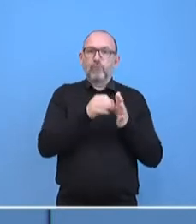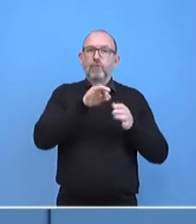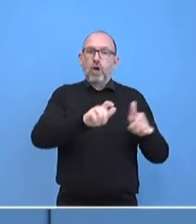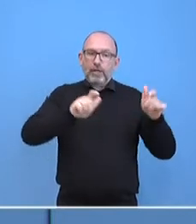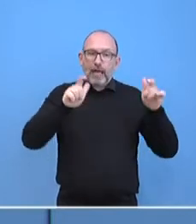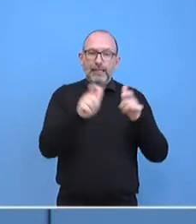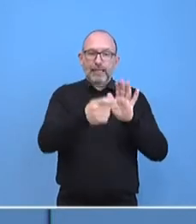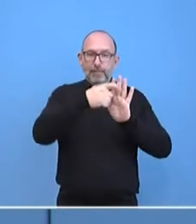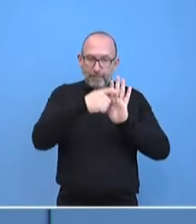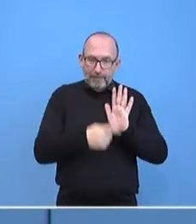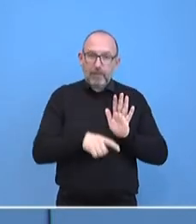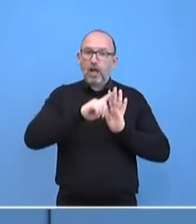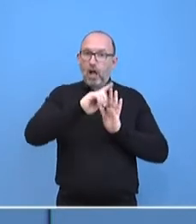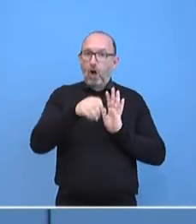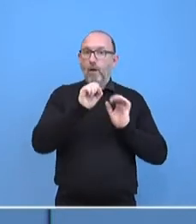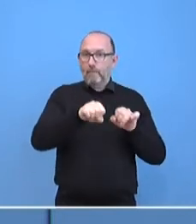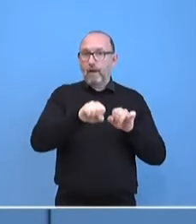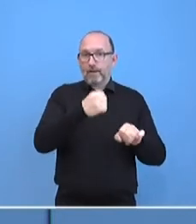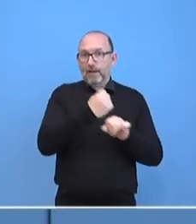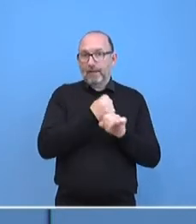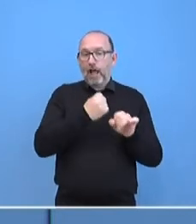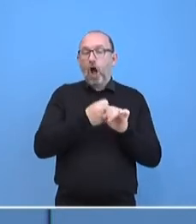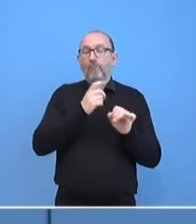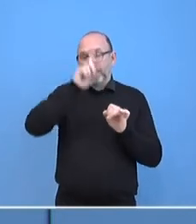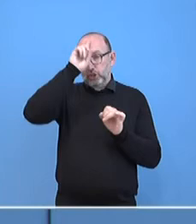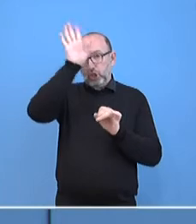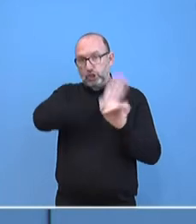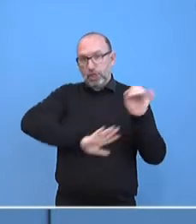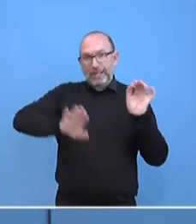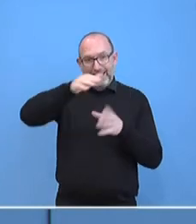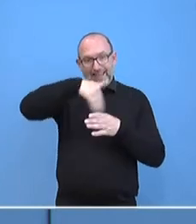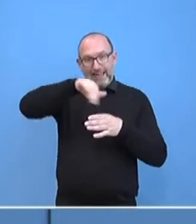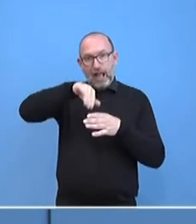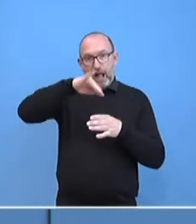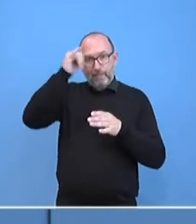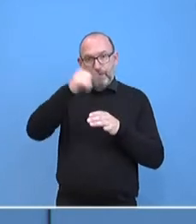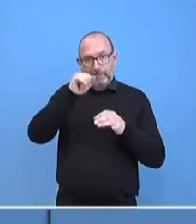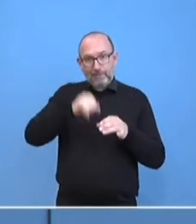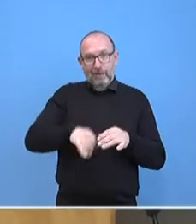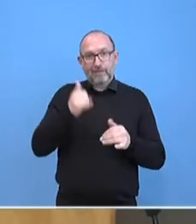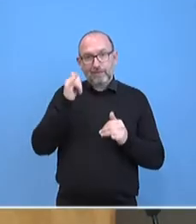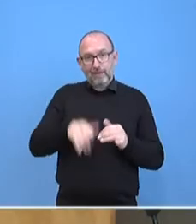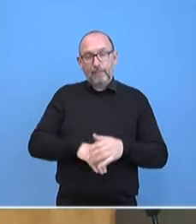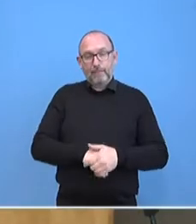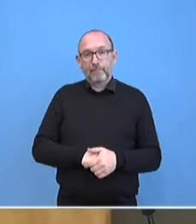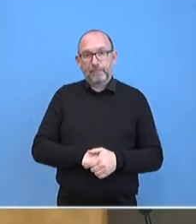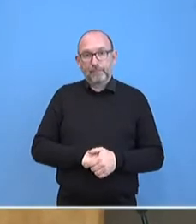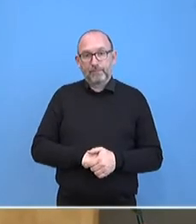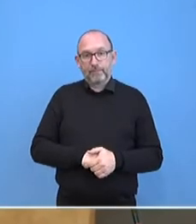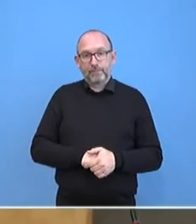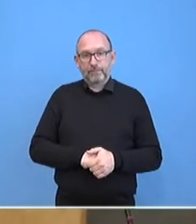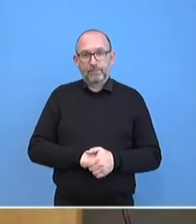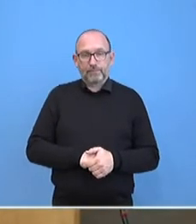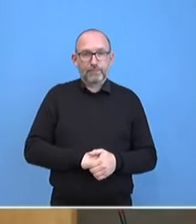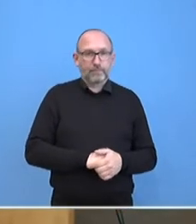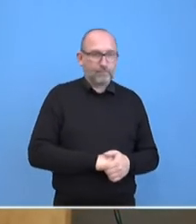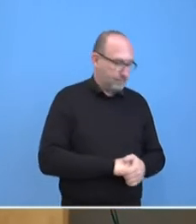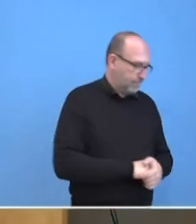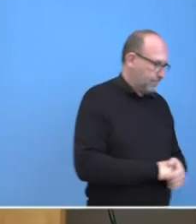-Bedingungen, auch was den innerdeutschen Reiseverkehr angeht, erlassen können. Zusatz, Herr Jessen? Ja, Zusatz, danke.